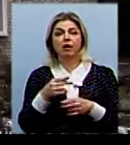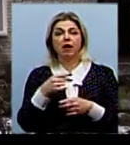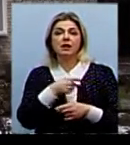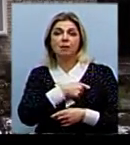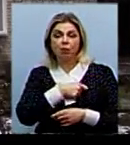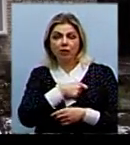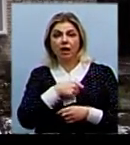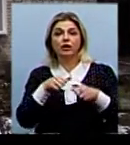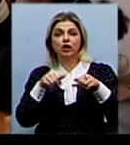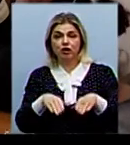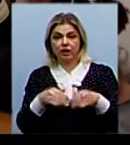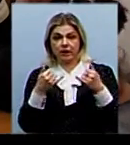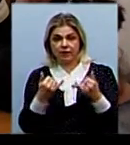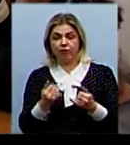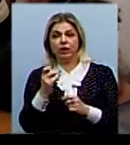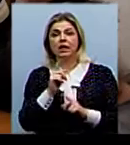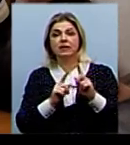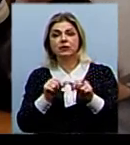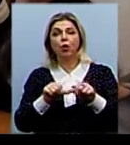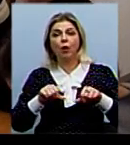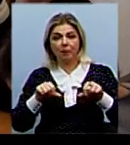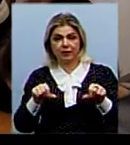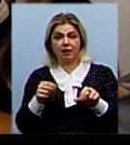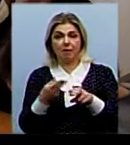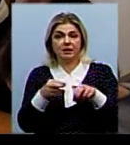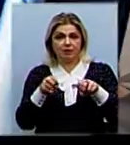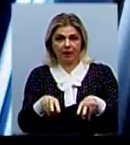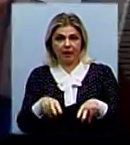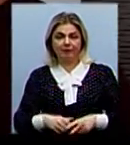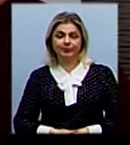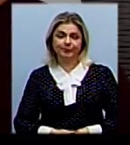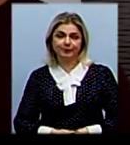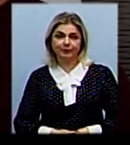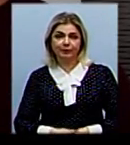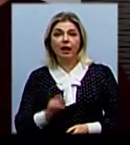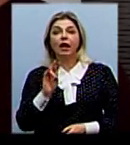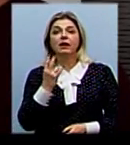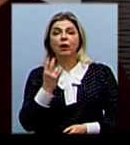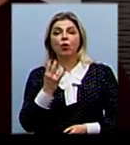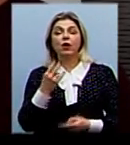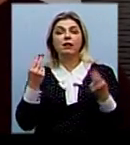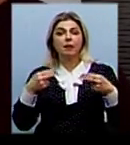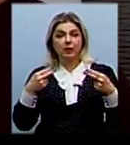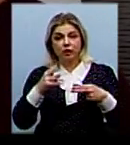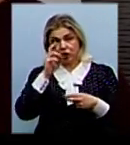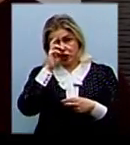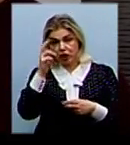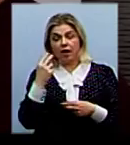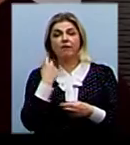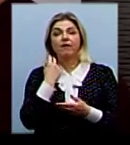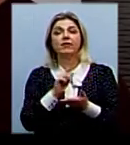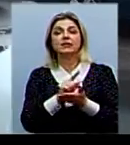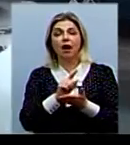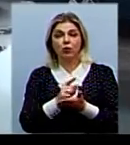вирішили сьогодні на засіданні комісії з техногенної безпеки. У Миколаївській митниці Державної фіскальної